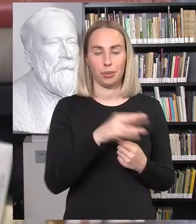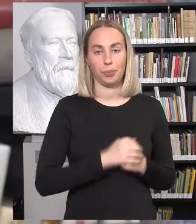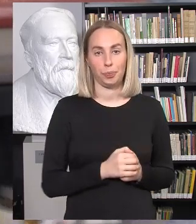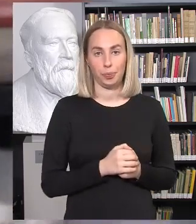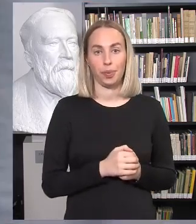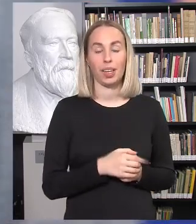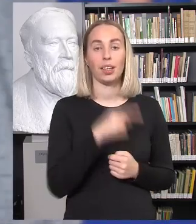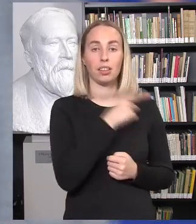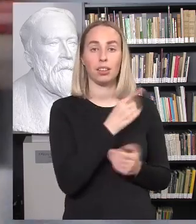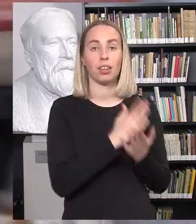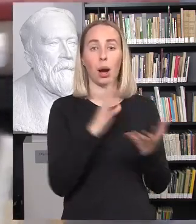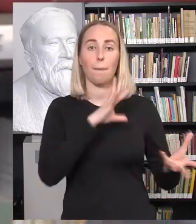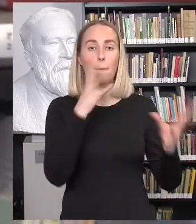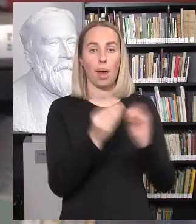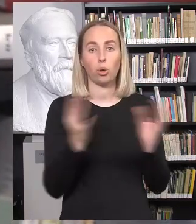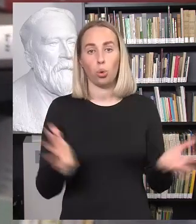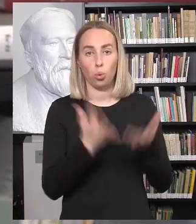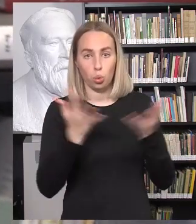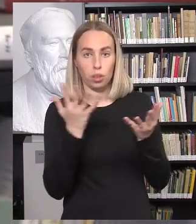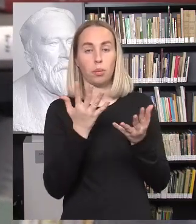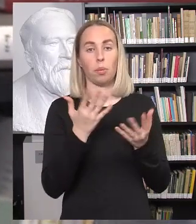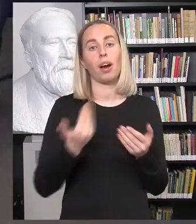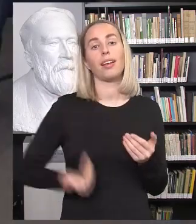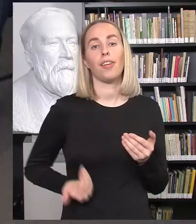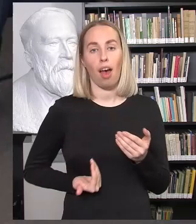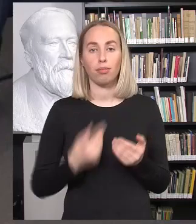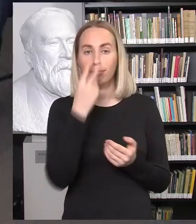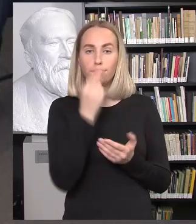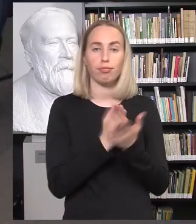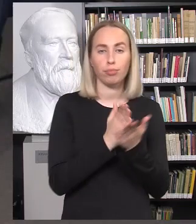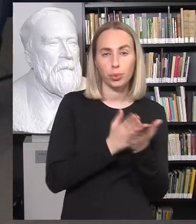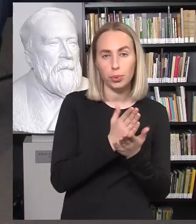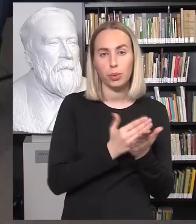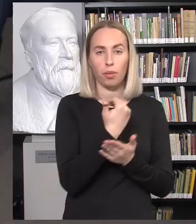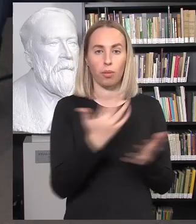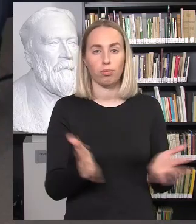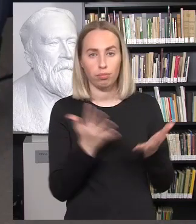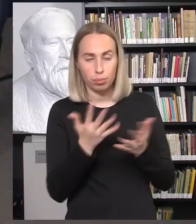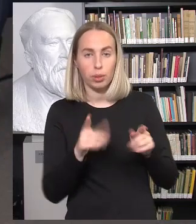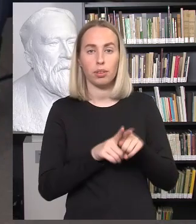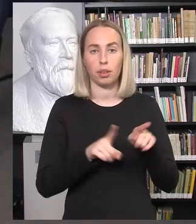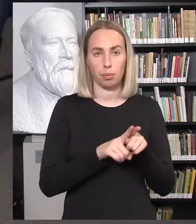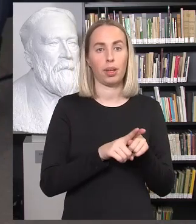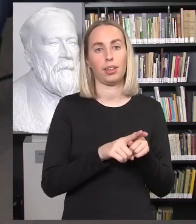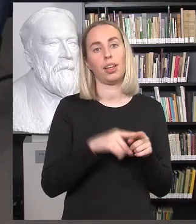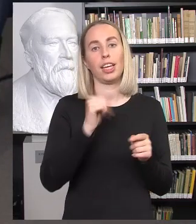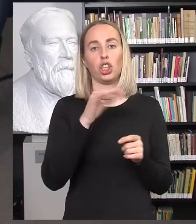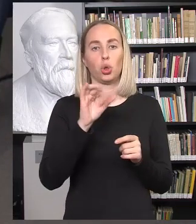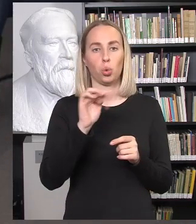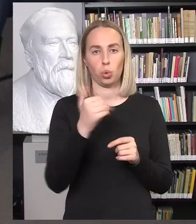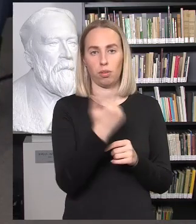Jie yra bendrojaugdymo gyvenimo įgūdžių programos projektorio bendro autorė. Socialinio ir emocinio aukdymo instituto vadovės. Sveiki.